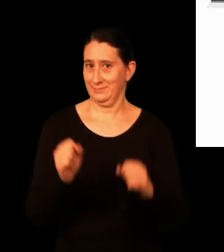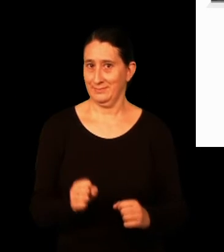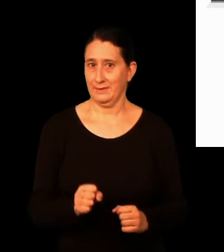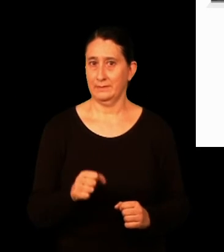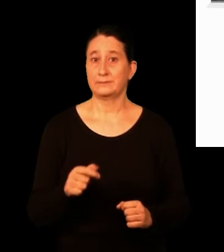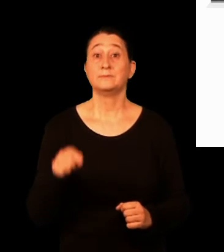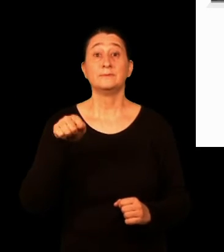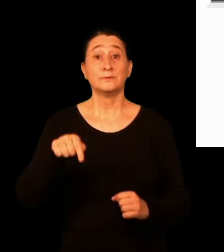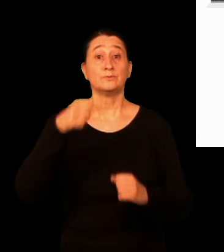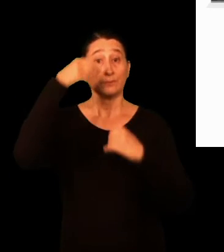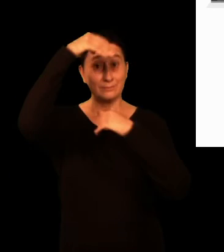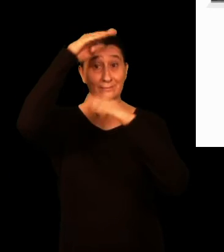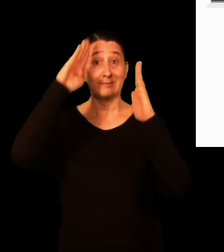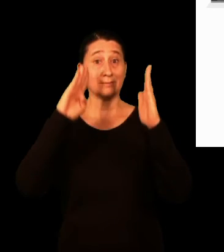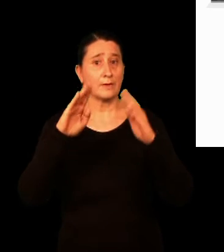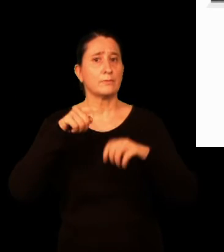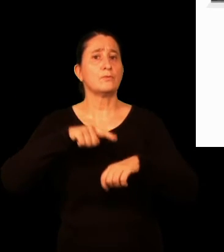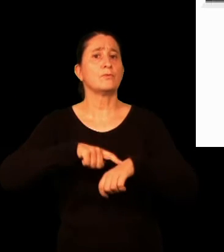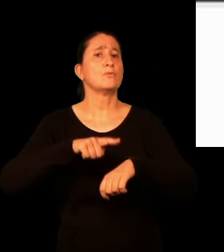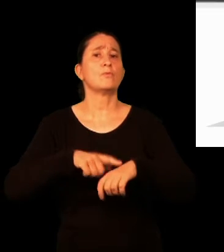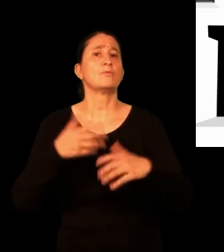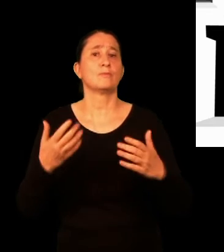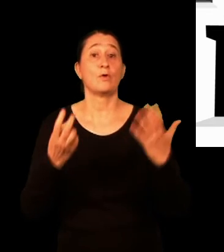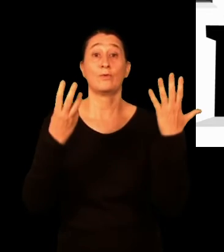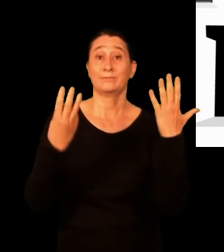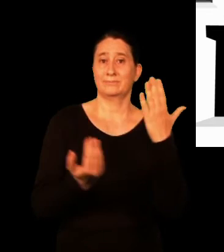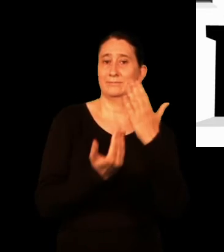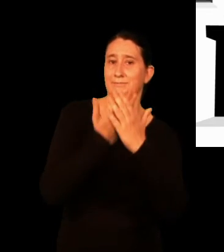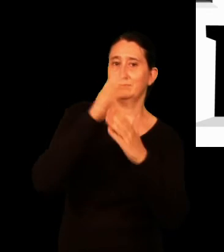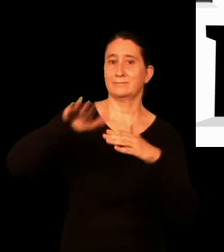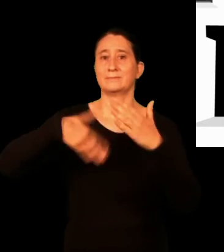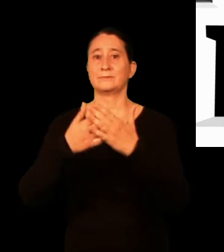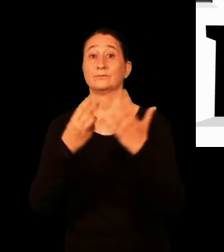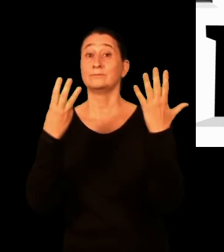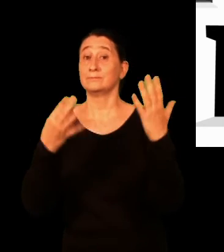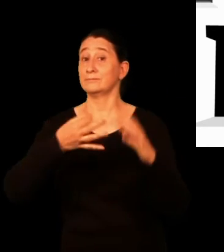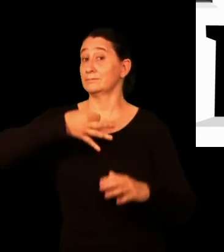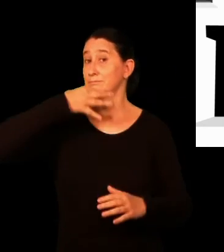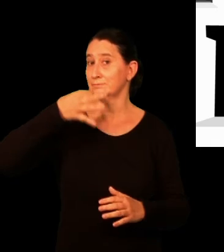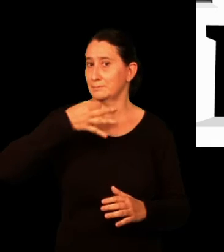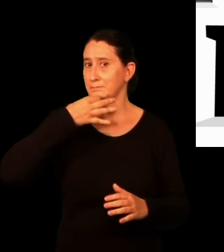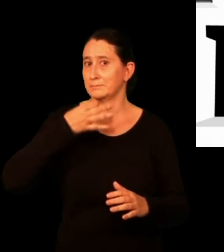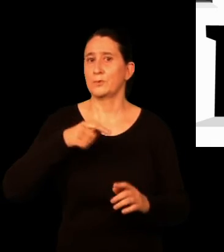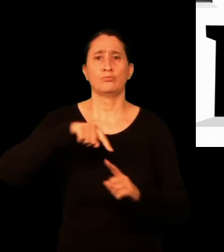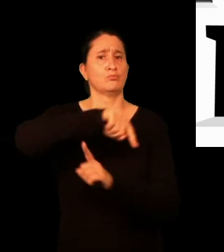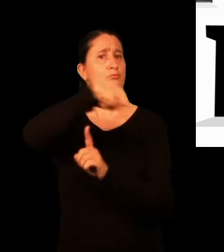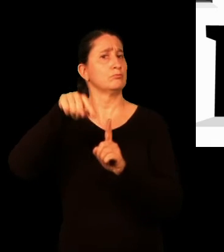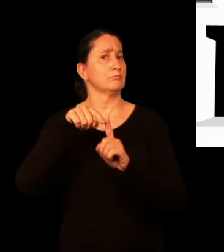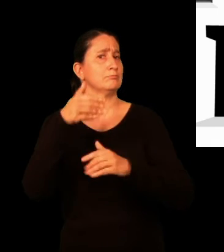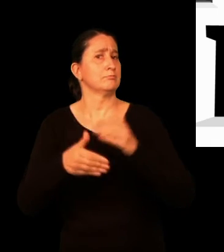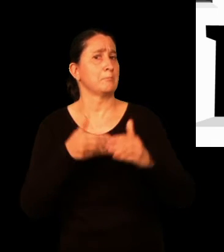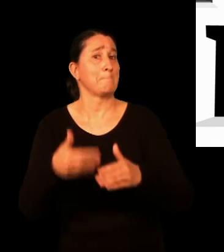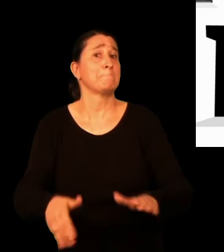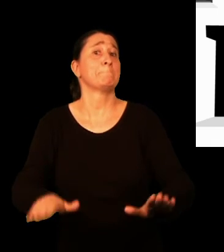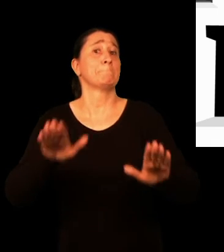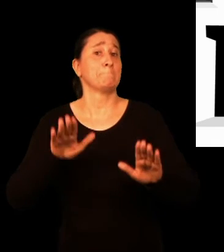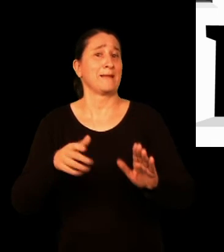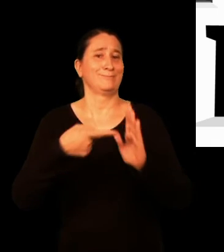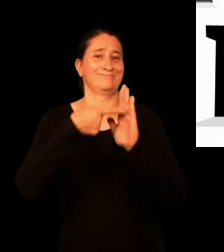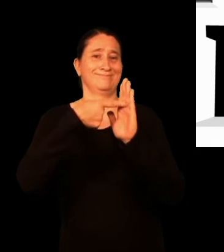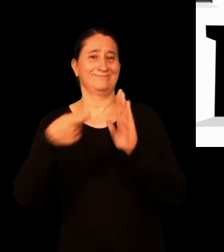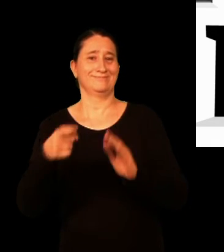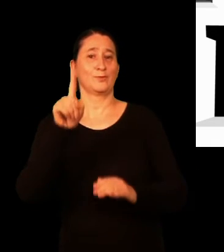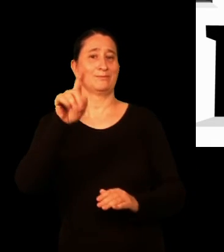bideodeia egin dezakezu. Goizeko sortzietatik, arratxaldeko sortzietara, erantzun godizugu